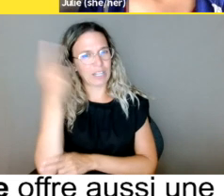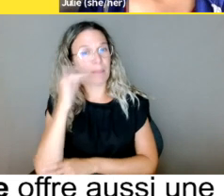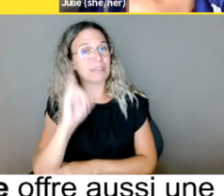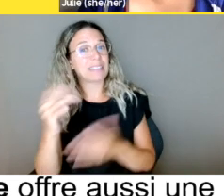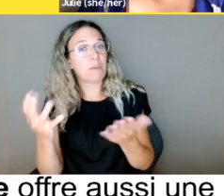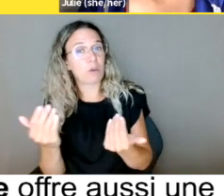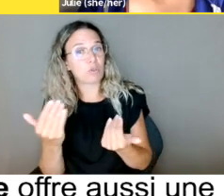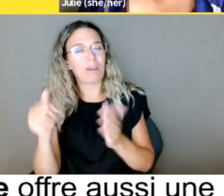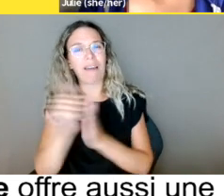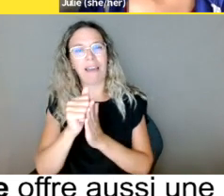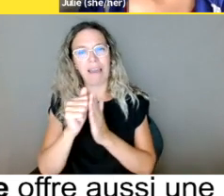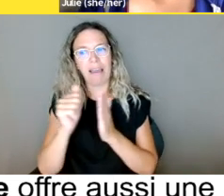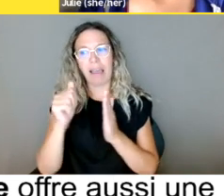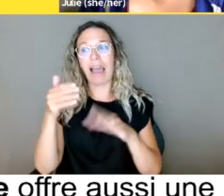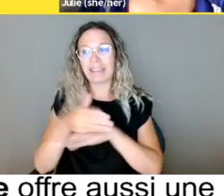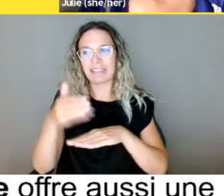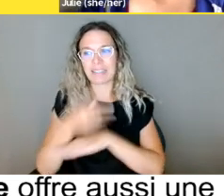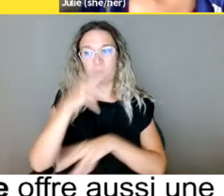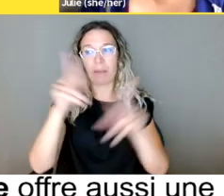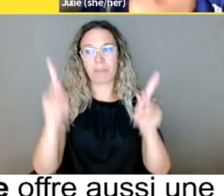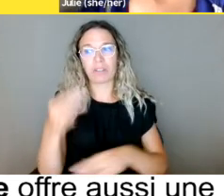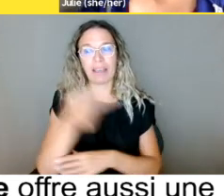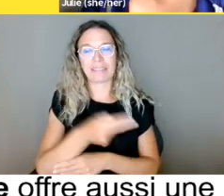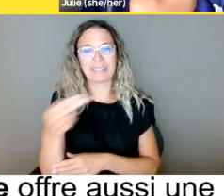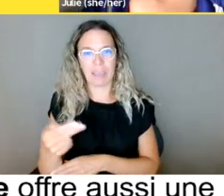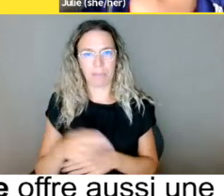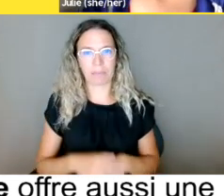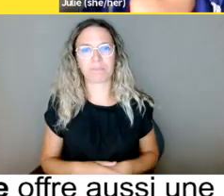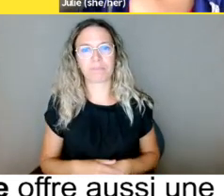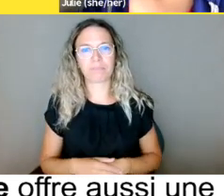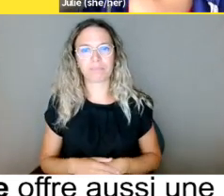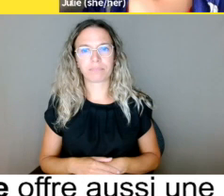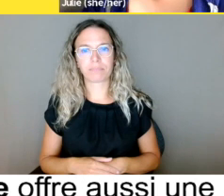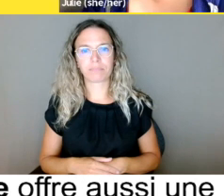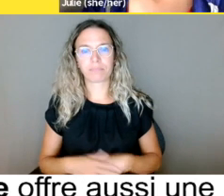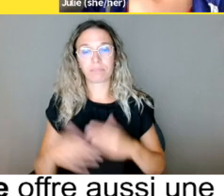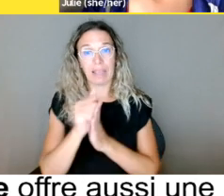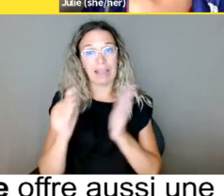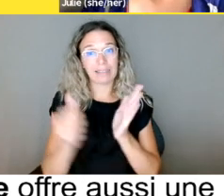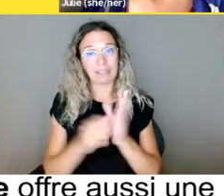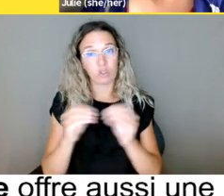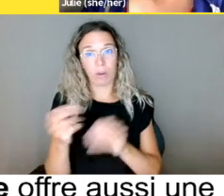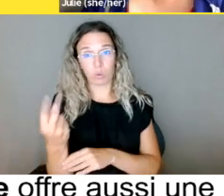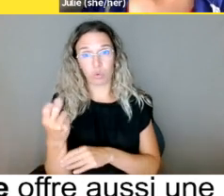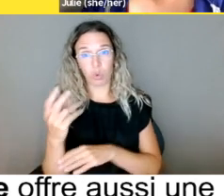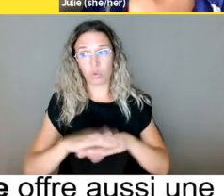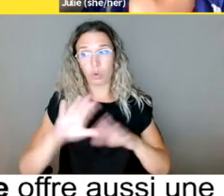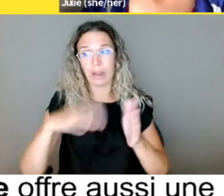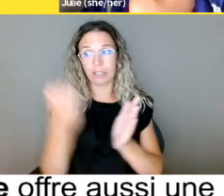que les services gouvernementaux offerts au public doivent être, par les accommodements raisonnables, si nécessaire,